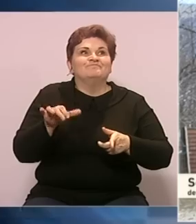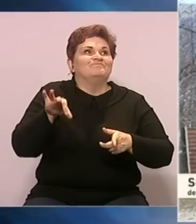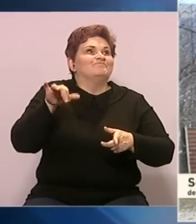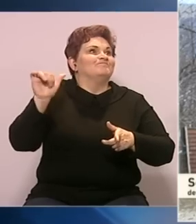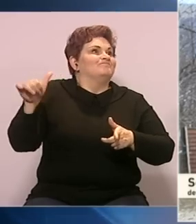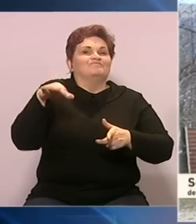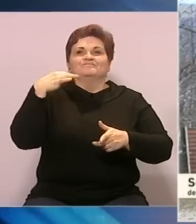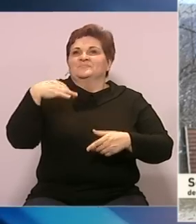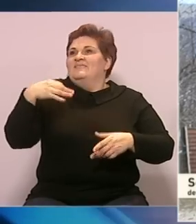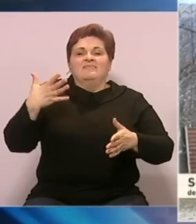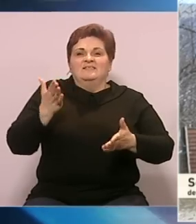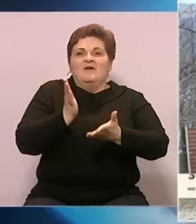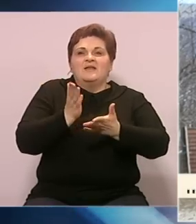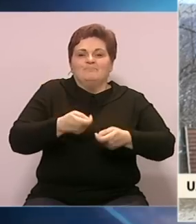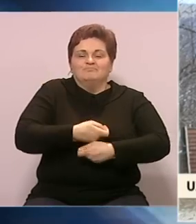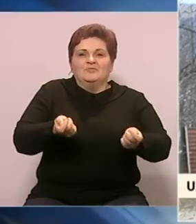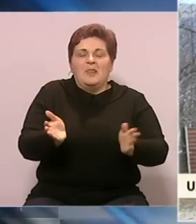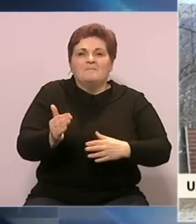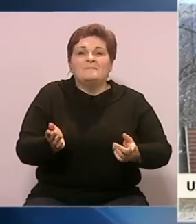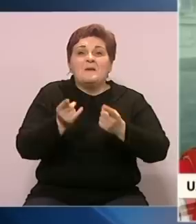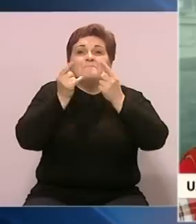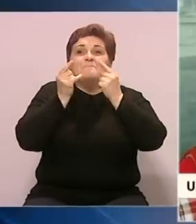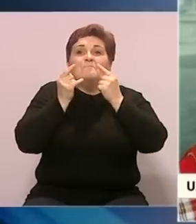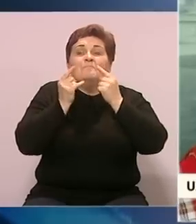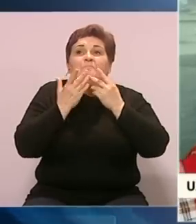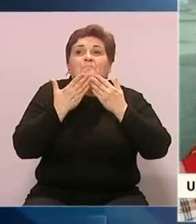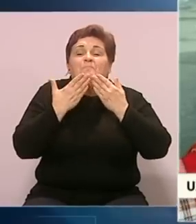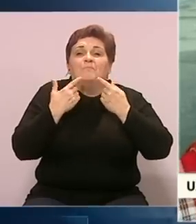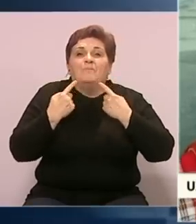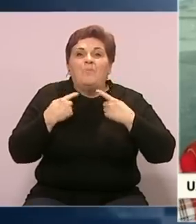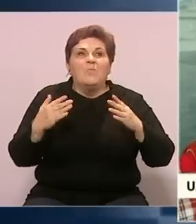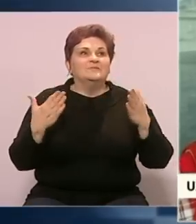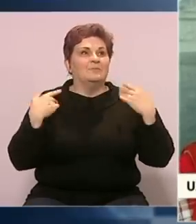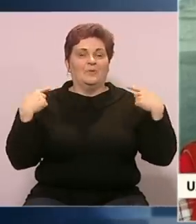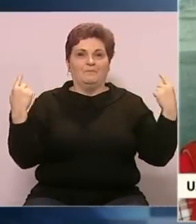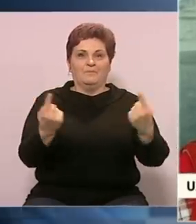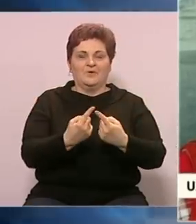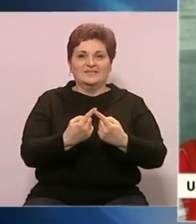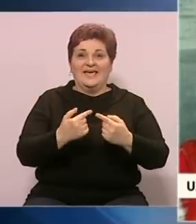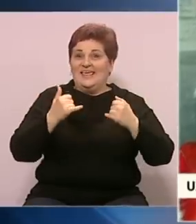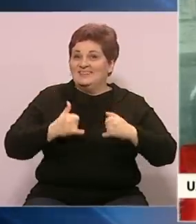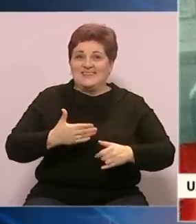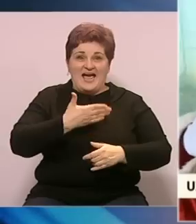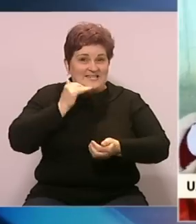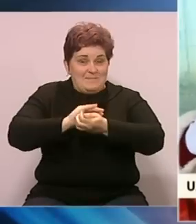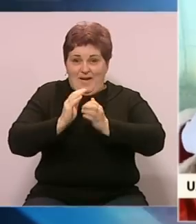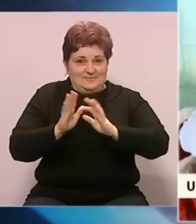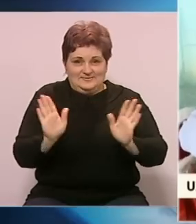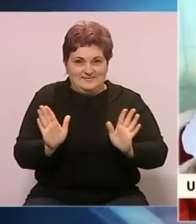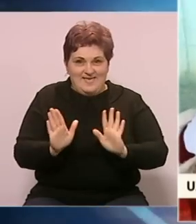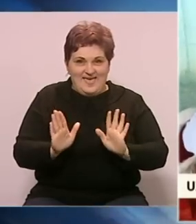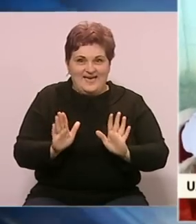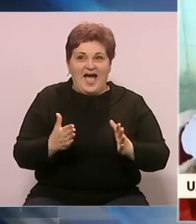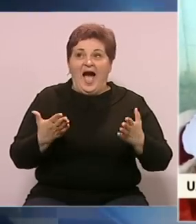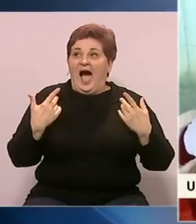podijela paketića jer je posebno jedinstven ambijent. Iako danas nemamo snijega, ali je